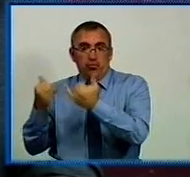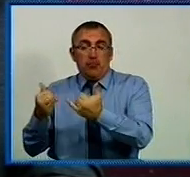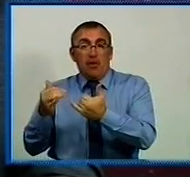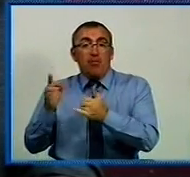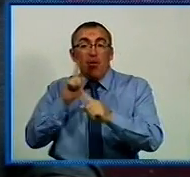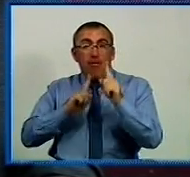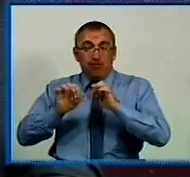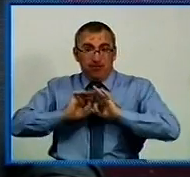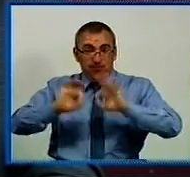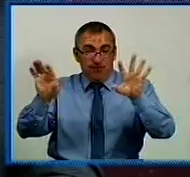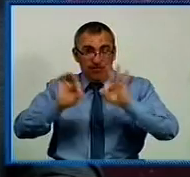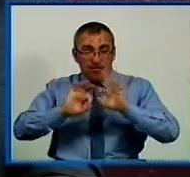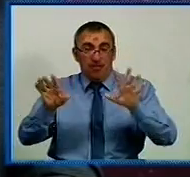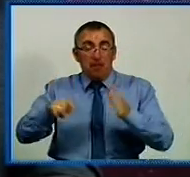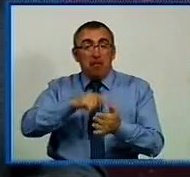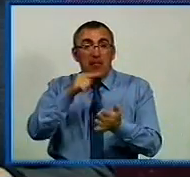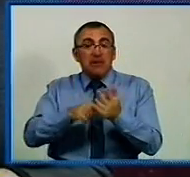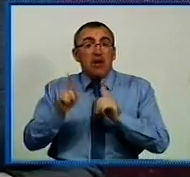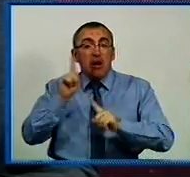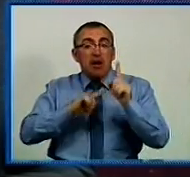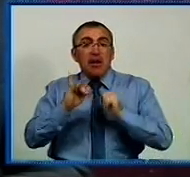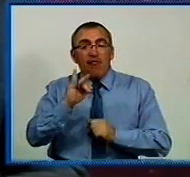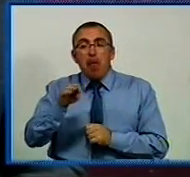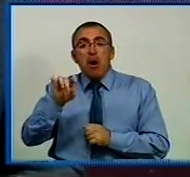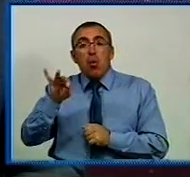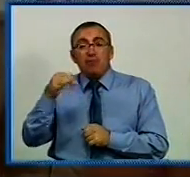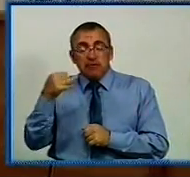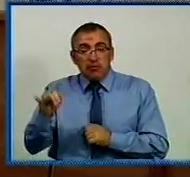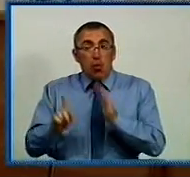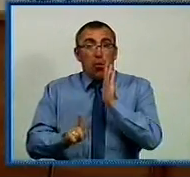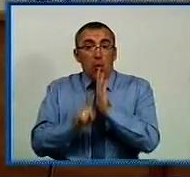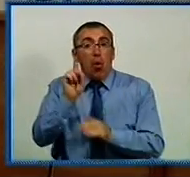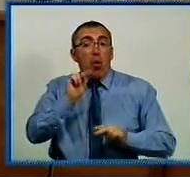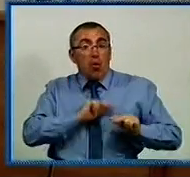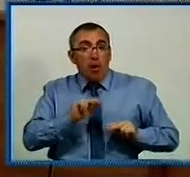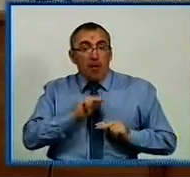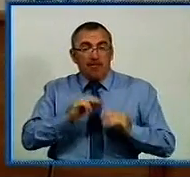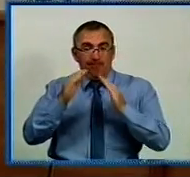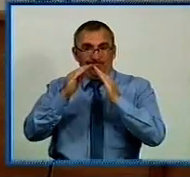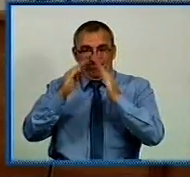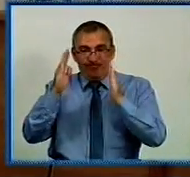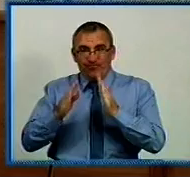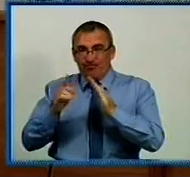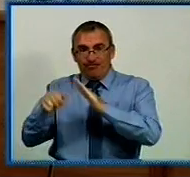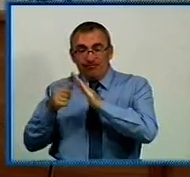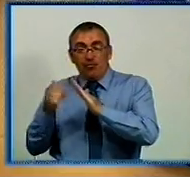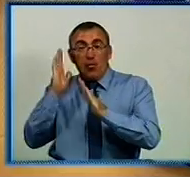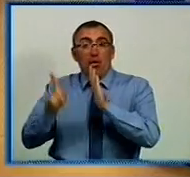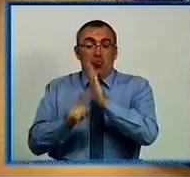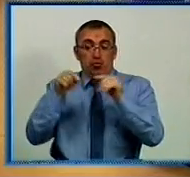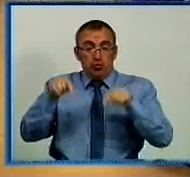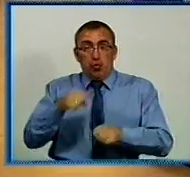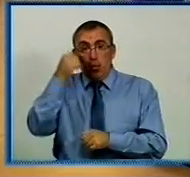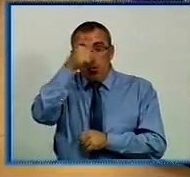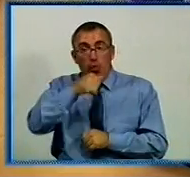-конференції повідомив секретар міськради Іван Марковський. Розпочати роботу притулок має до кінця цього року. Облаштують